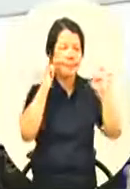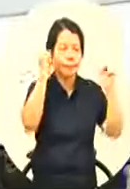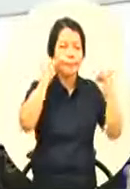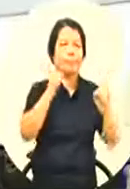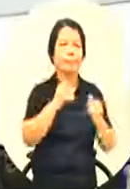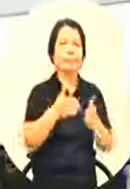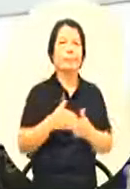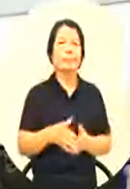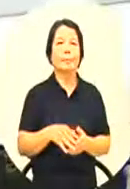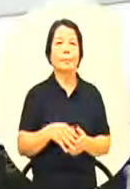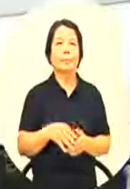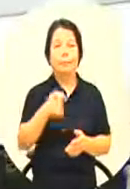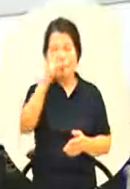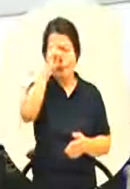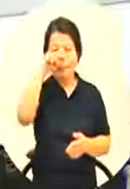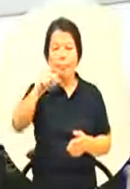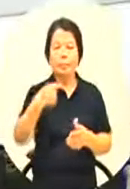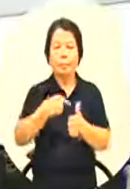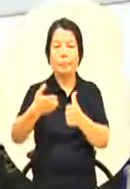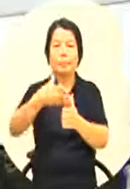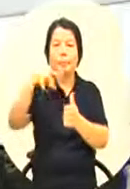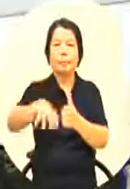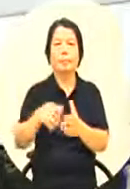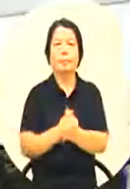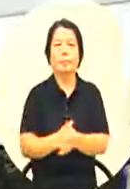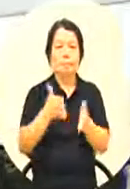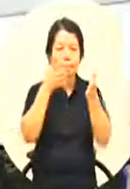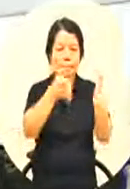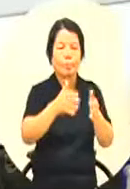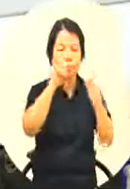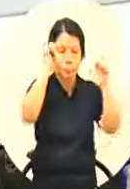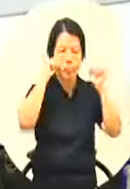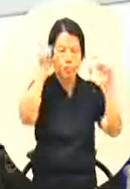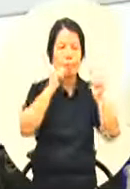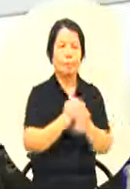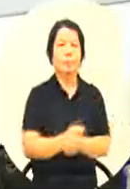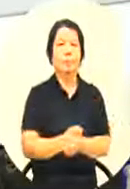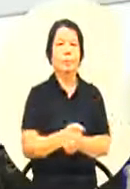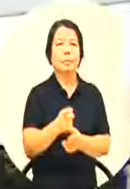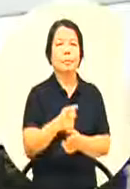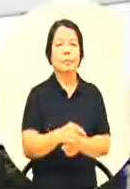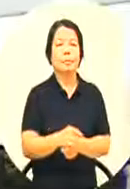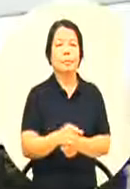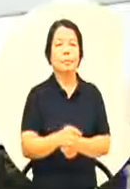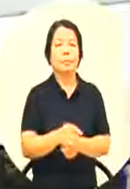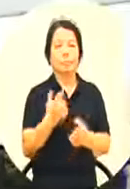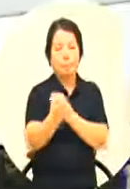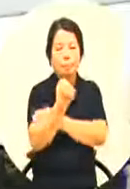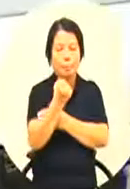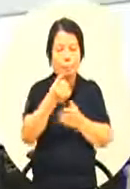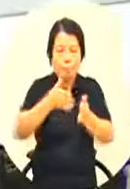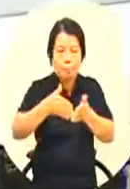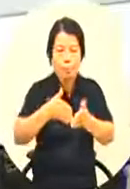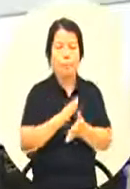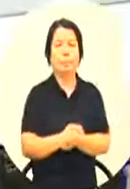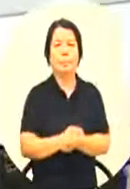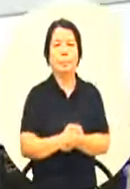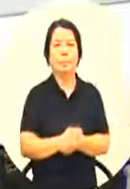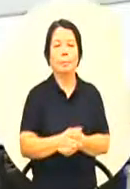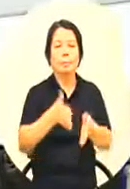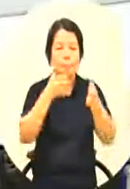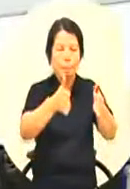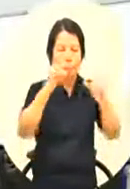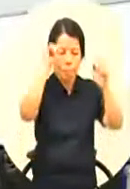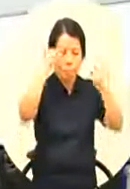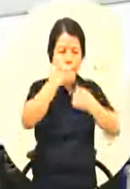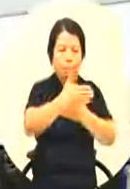真的是我希望我们教育局在这一块方面呢能够多做一个很大的一个努力多注重体育